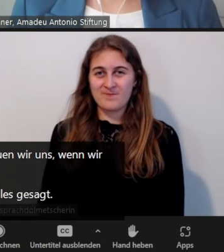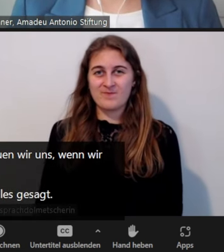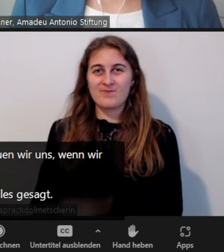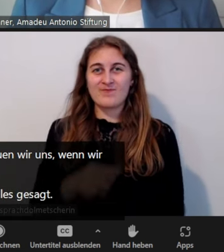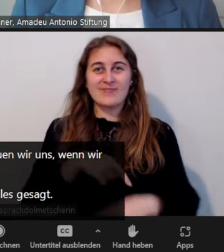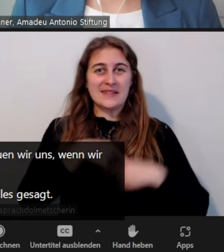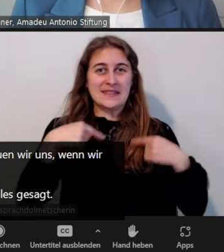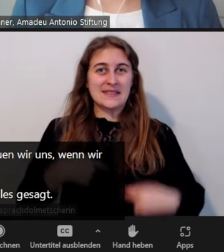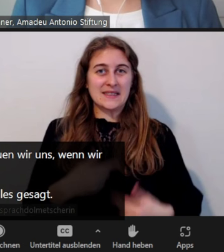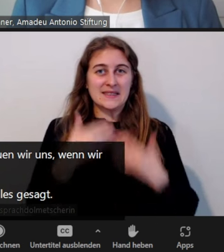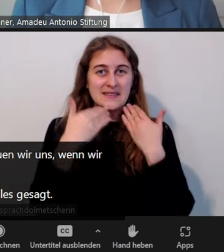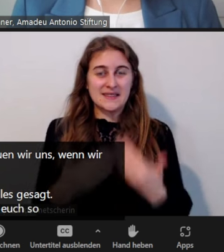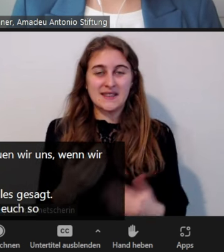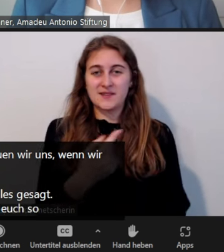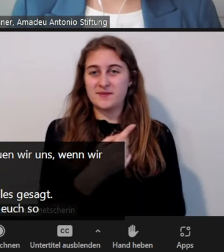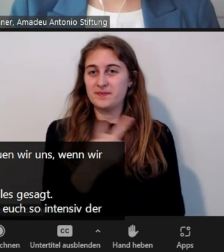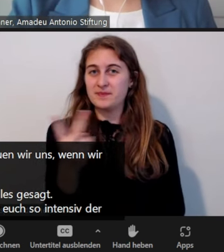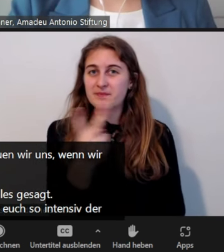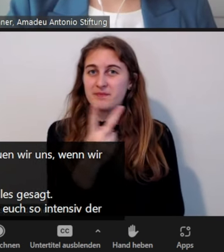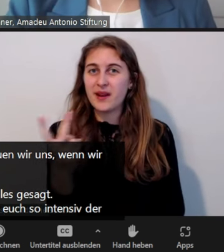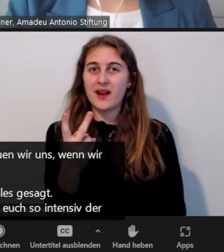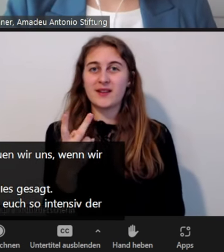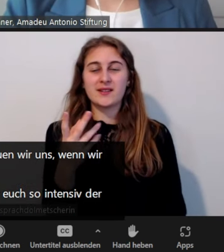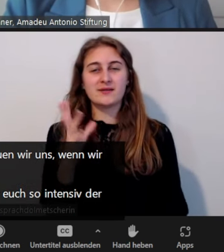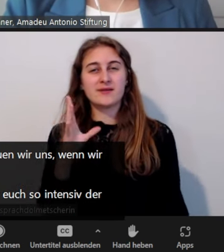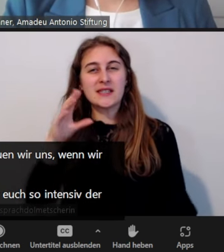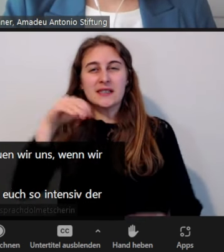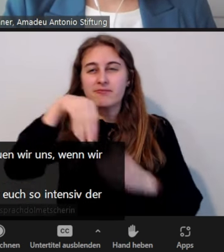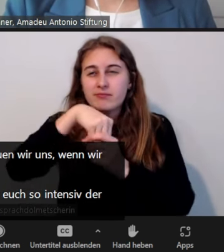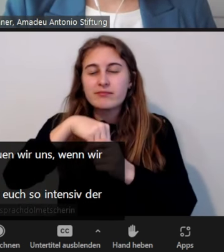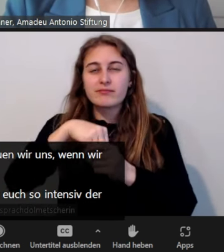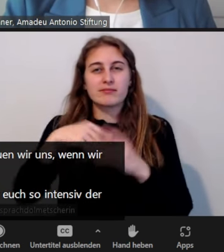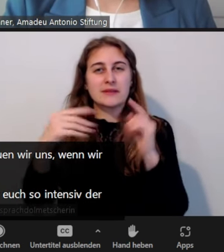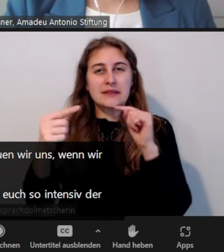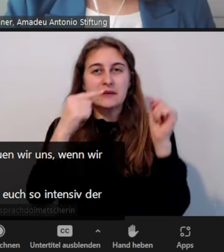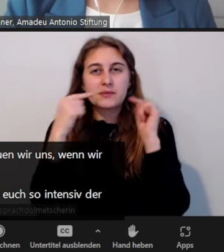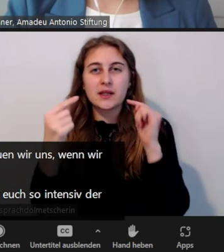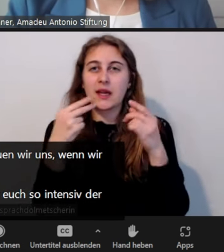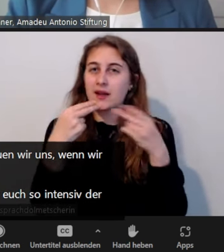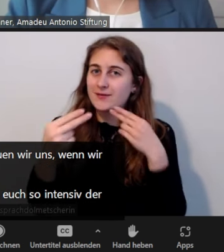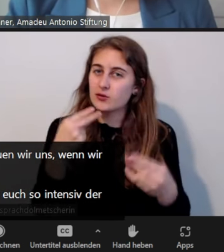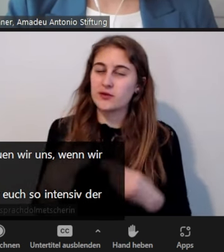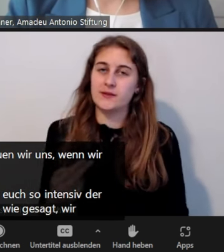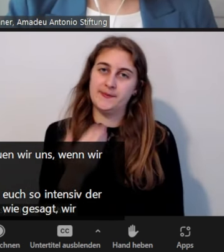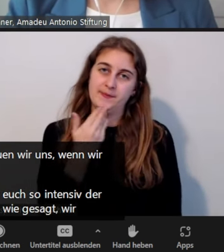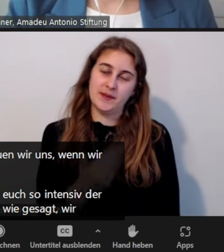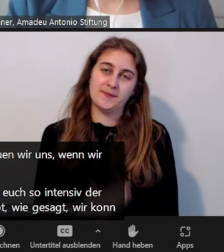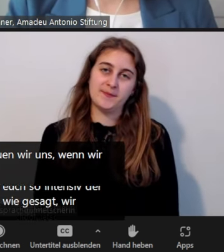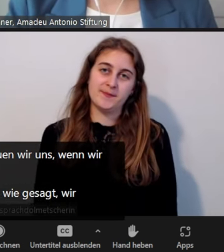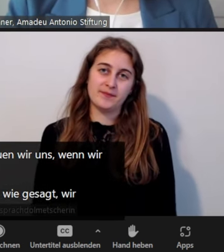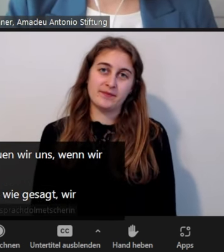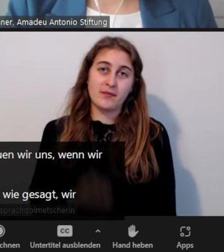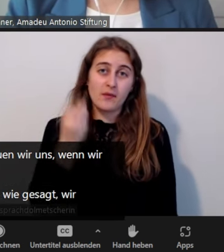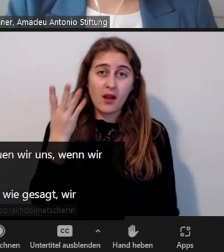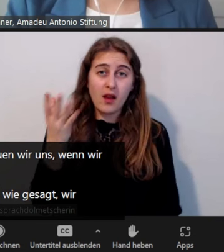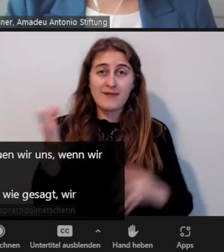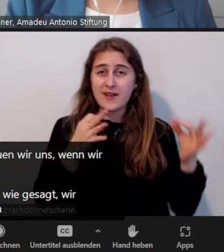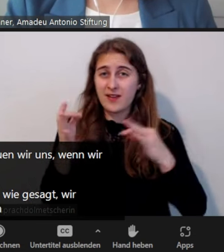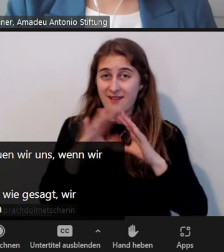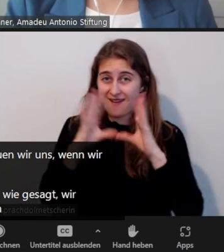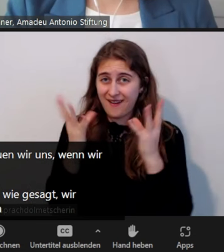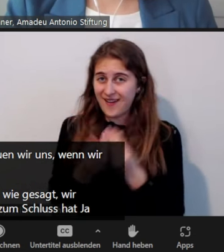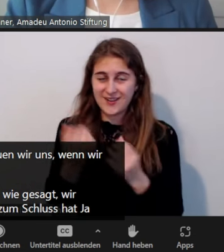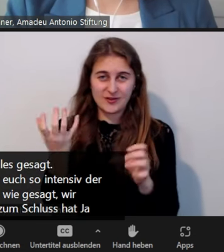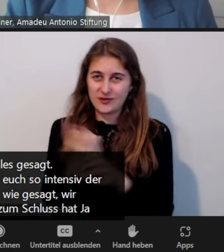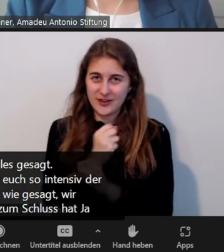jetzt für auch, dass ihr euch so intensiv der Debatte nochmal und den Fragen gestellt habt. Wie gesagt, wir konnten jetzt nicht alle dran nehmen. Jetzt ganz zum Schluss